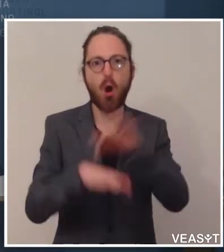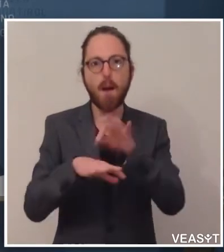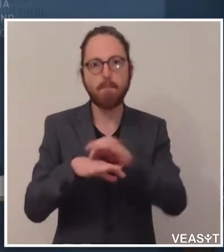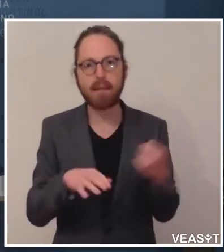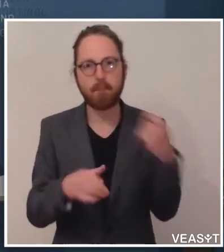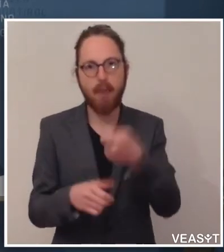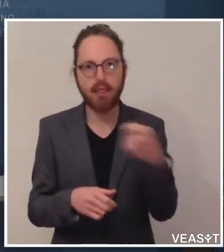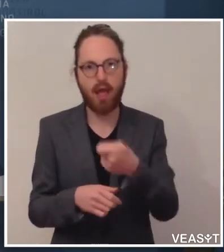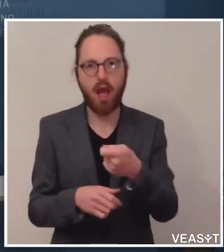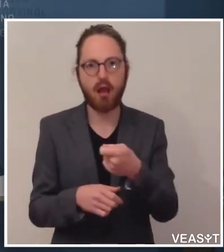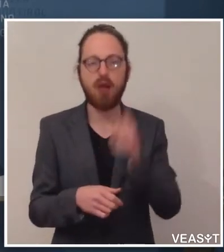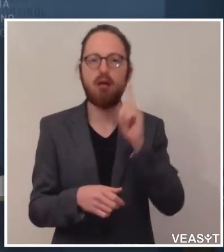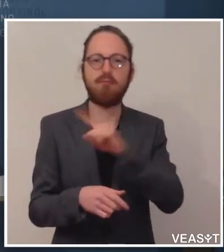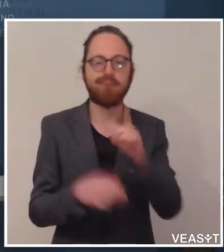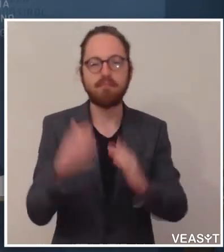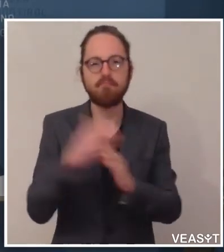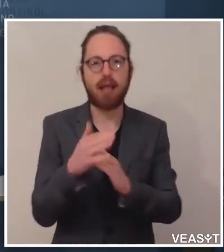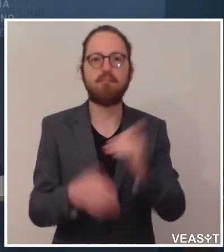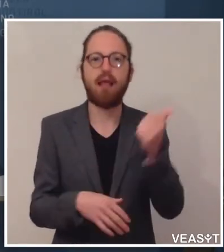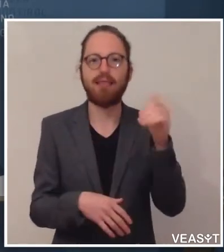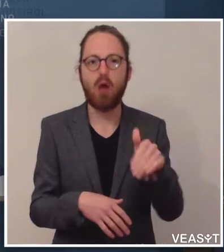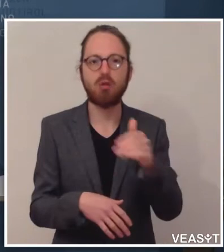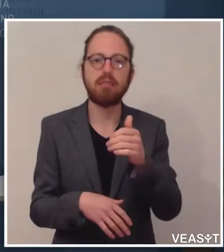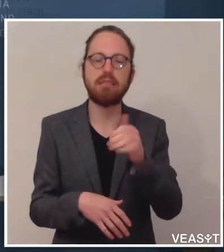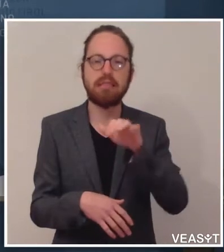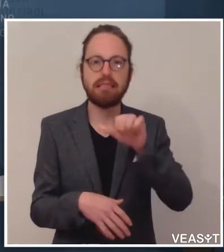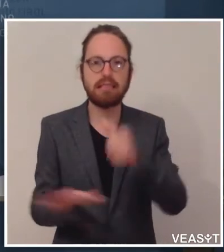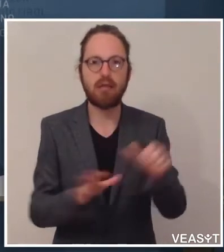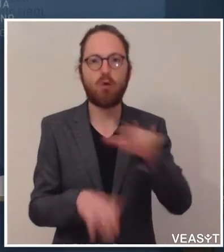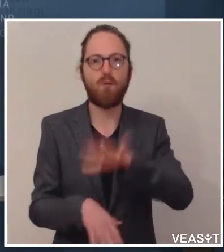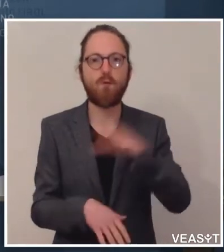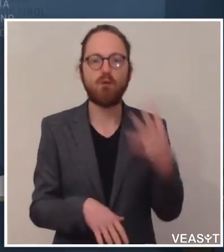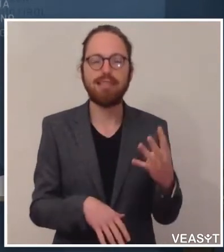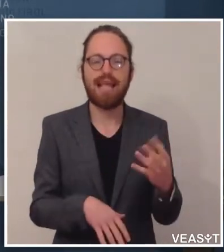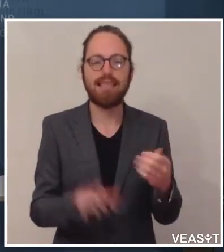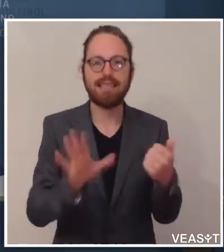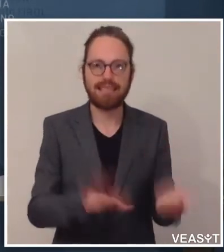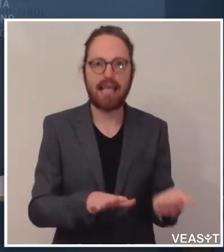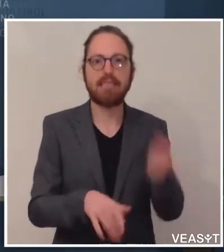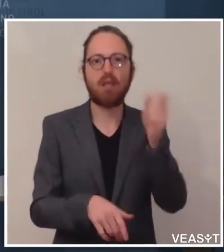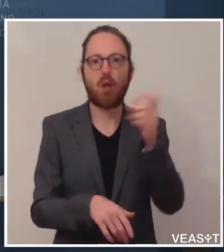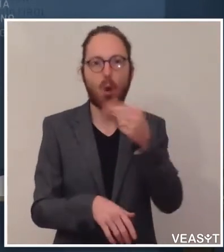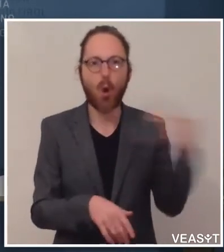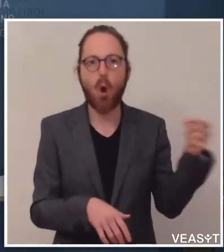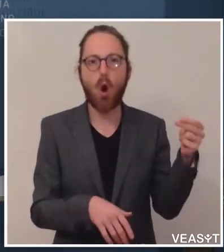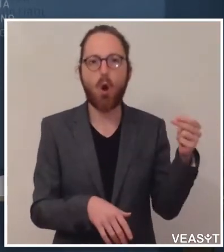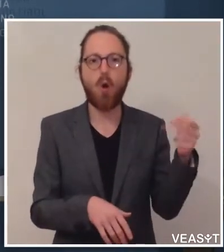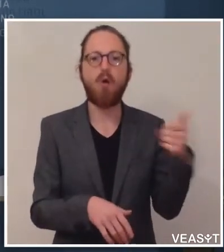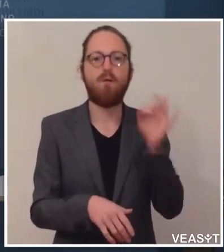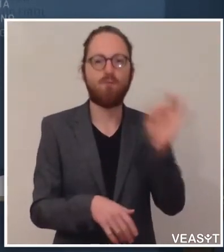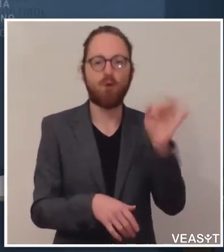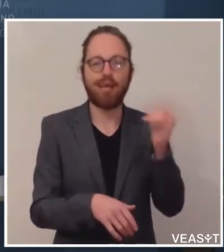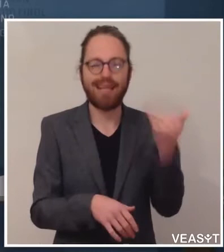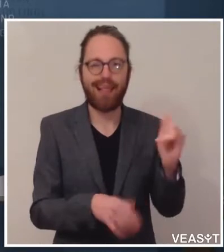maximal 1.665 Euro pro Familie. Auch hier das Ansuchen ab 4. April möglich, im